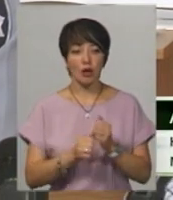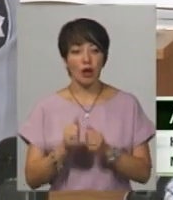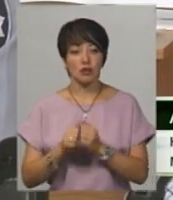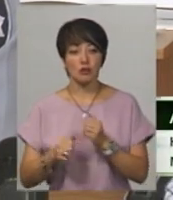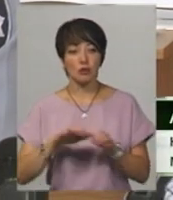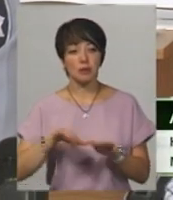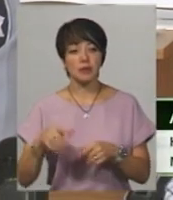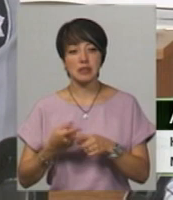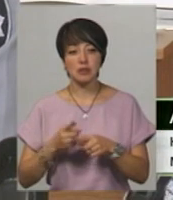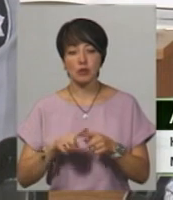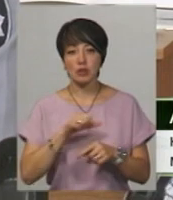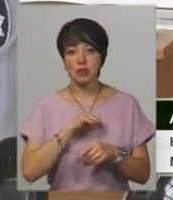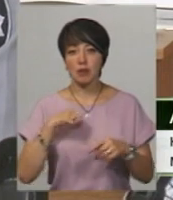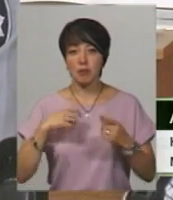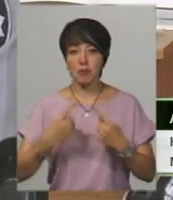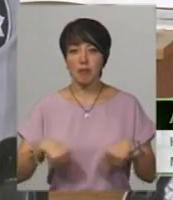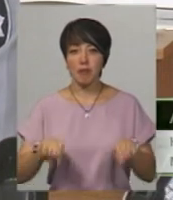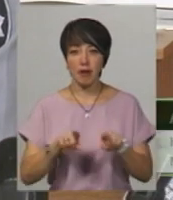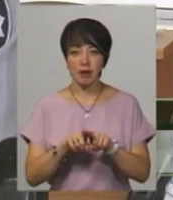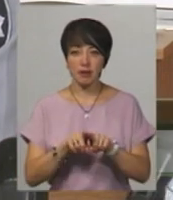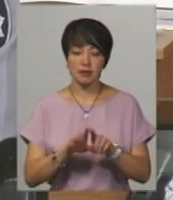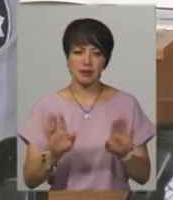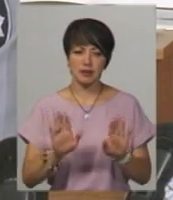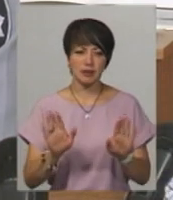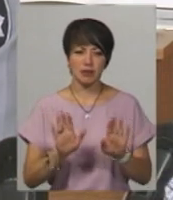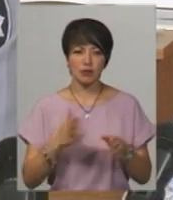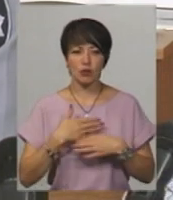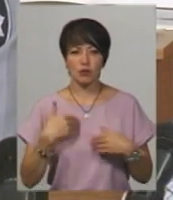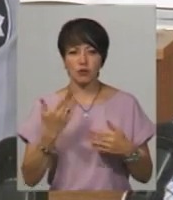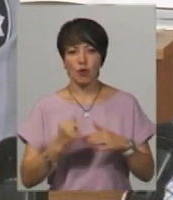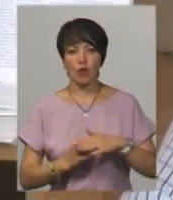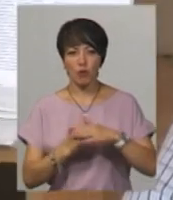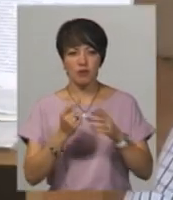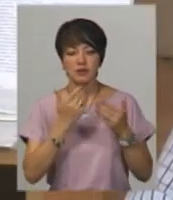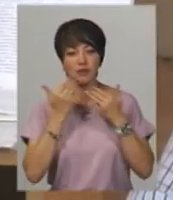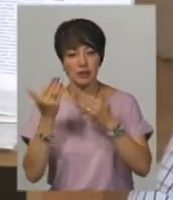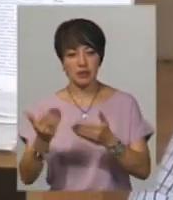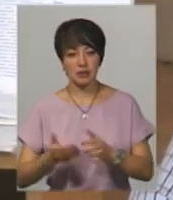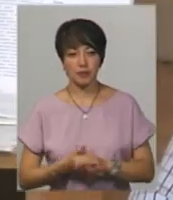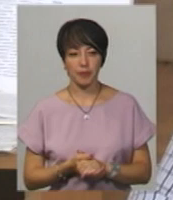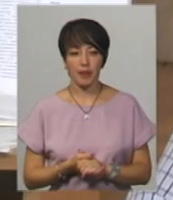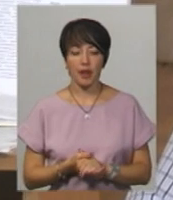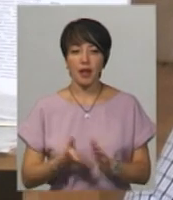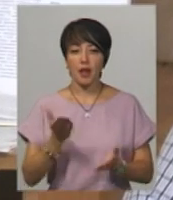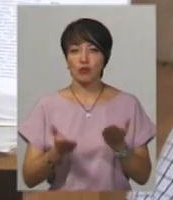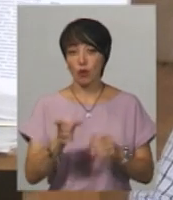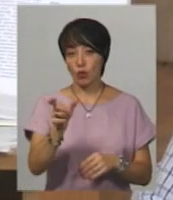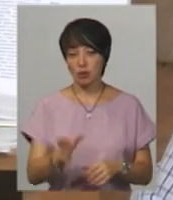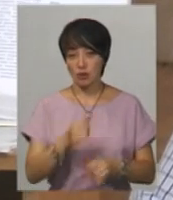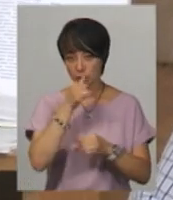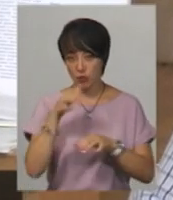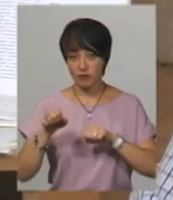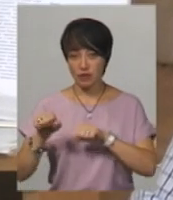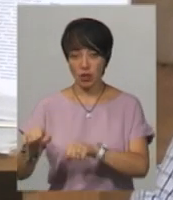після цього самі партії кандидати кажуть, ні, ми не хочемо, от ви ж «Опора», ви зверніться. Якщо вони не можуть відстояти свої